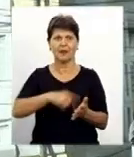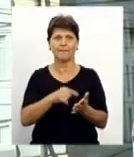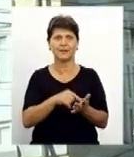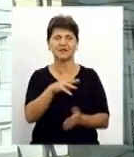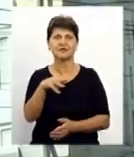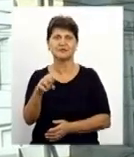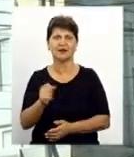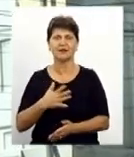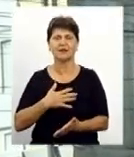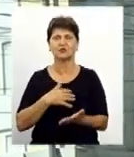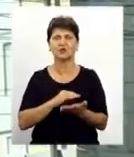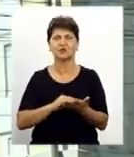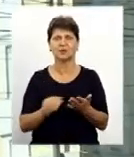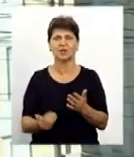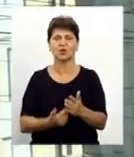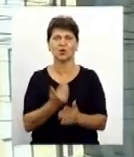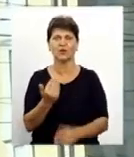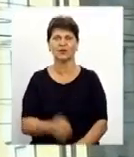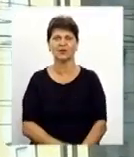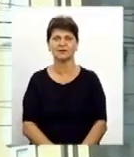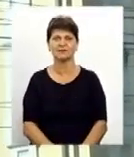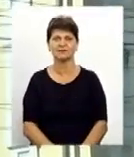Дар'я Красовська, Валерій Черкашин – Новини.